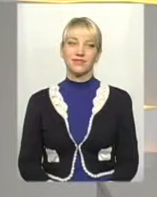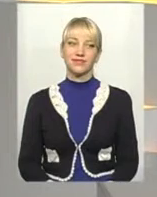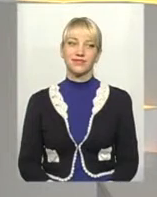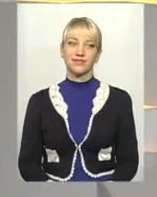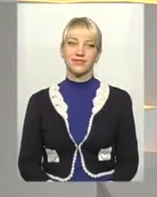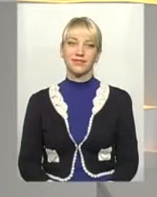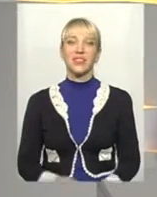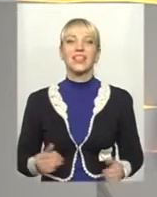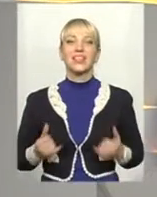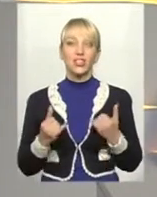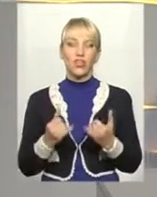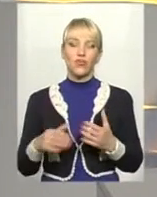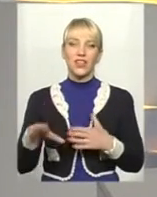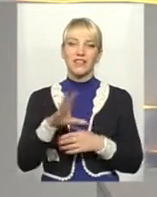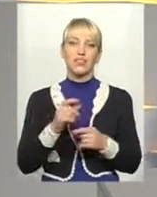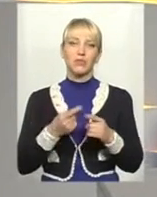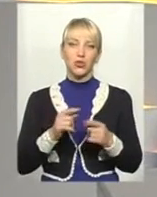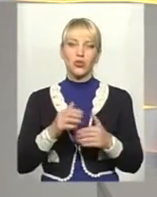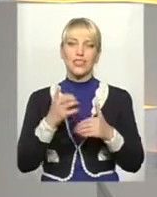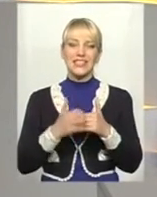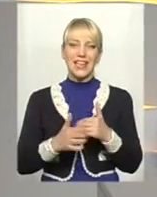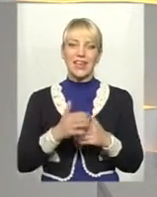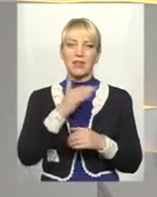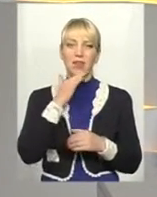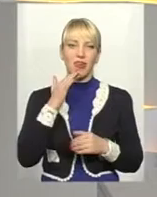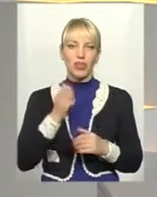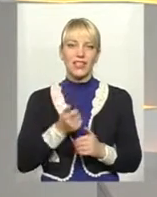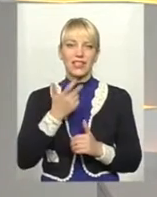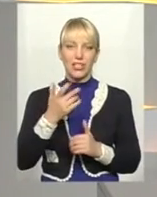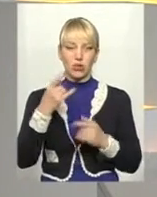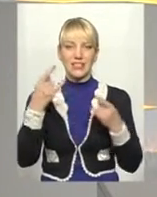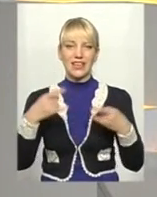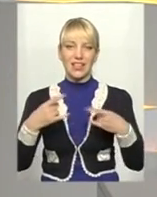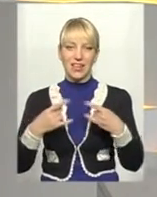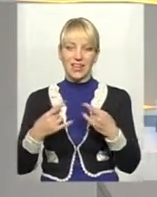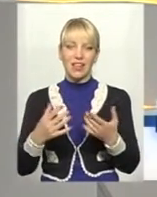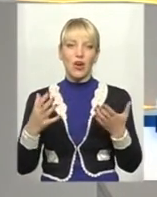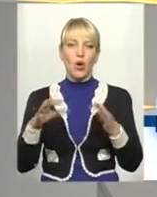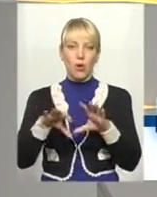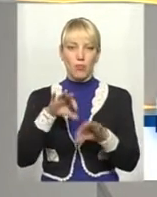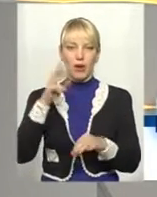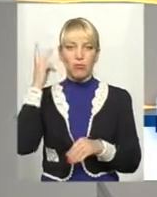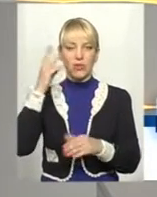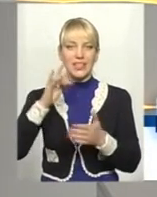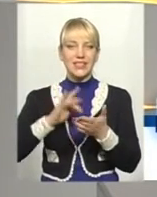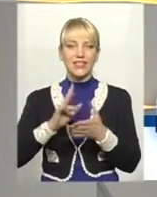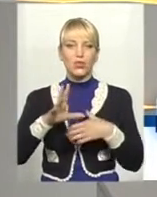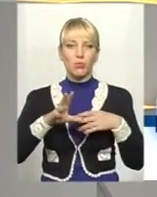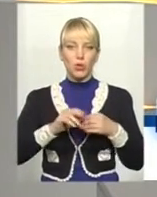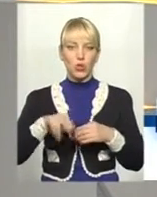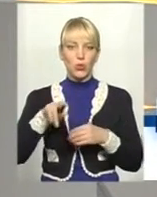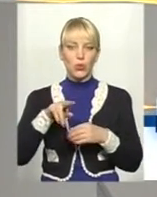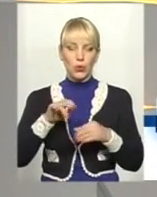Мої шанування усім, хто серед чималої кількості телеканалів у цій порі обрав саме «Поділля Центр», хто приєднався до